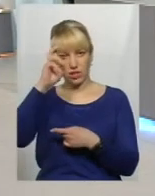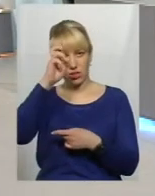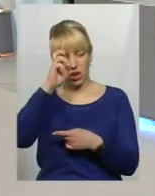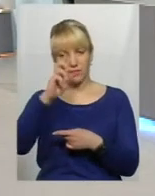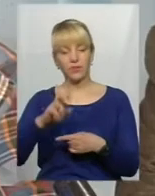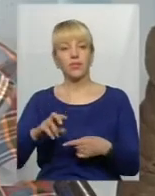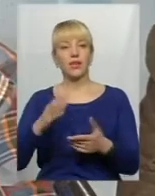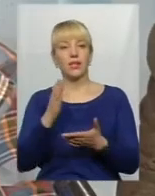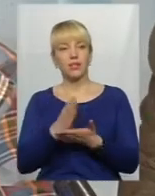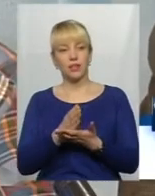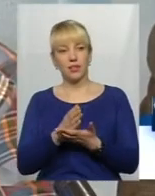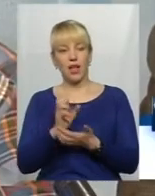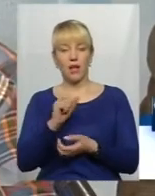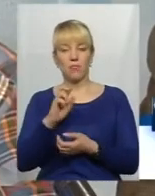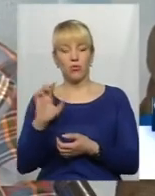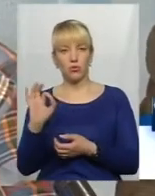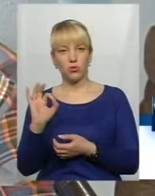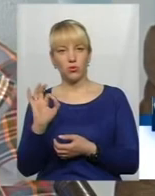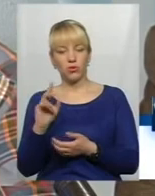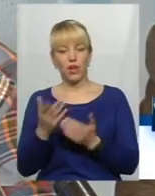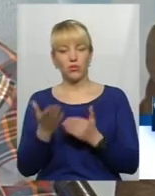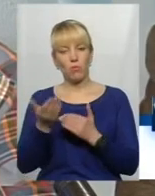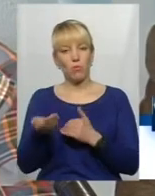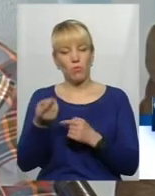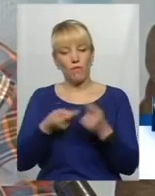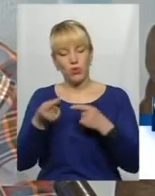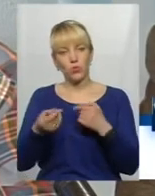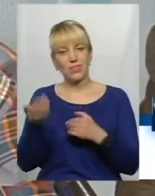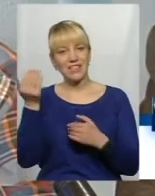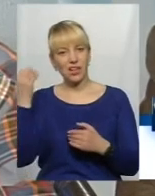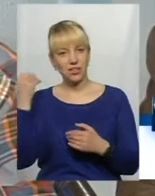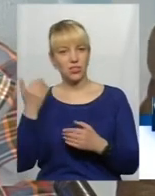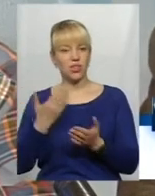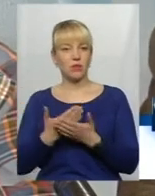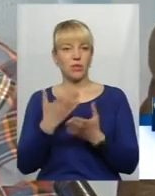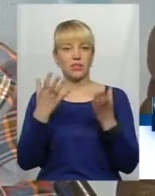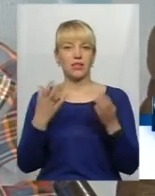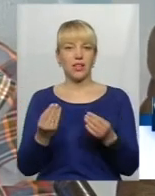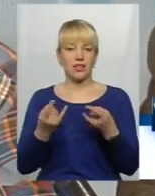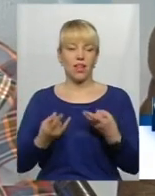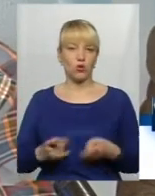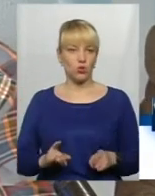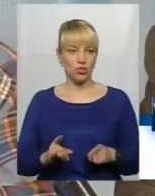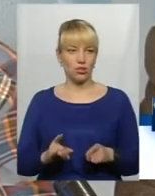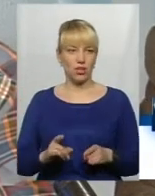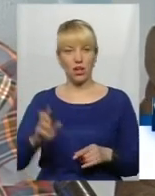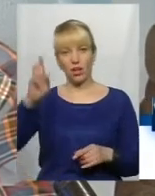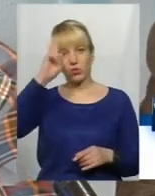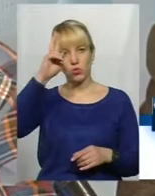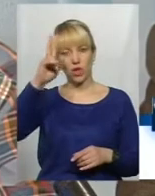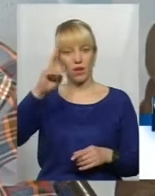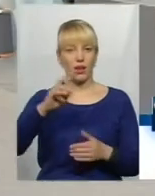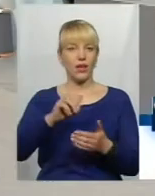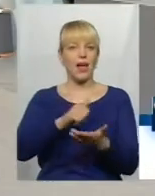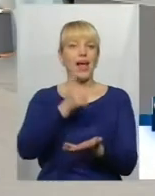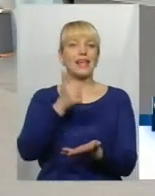Є, або, якщо ми поранемося ще раніше, то, наприклад, День народження государя імператора, це ж